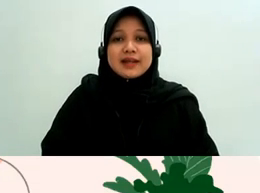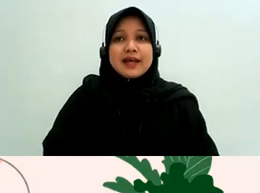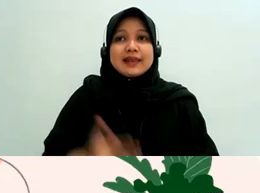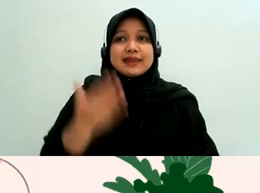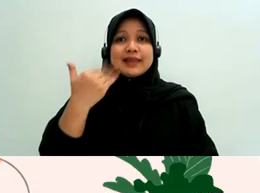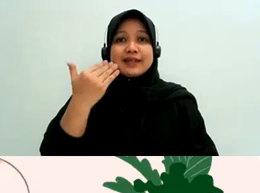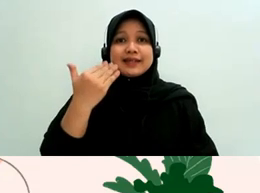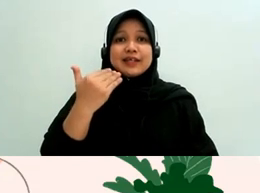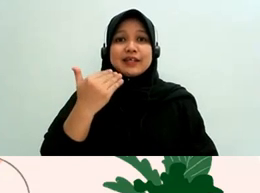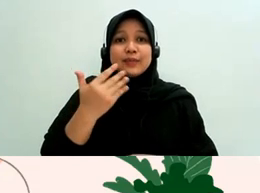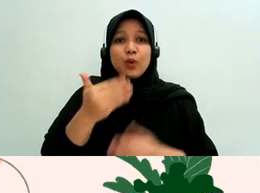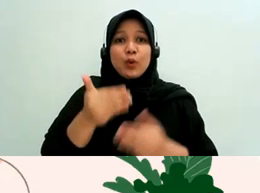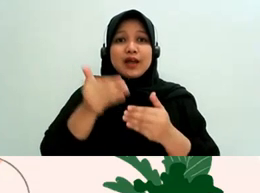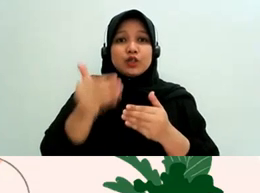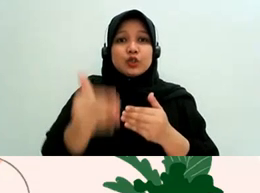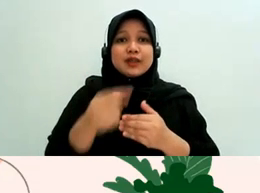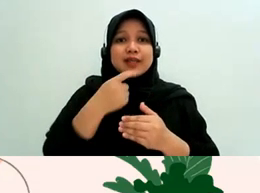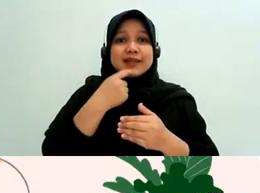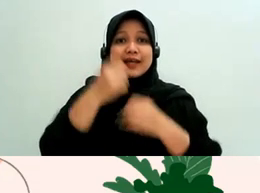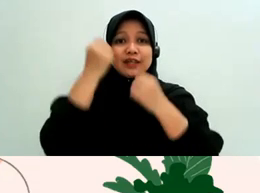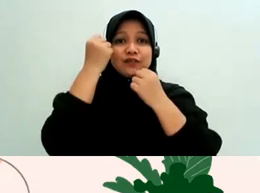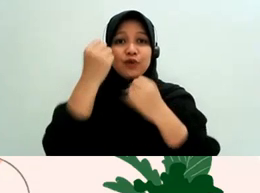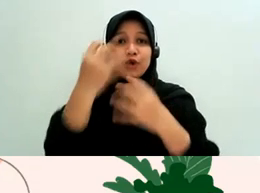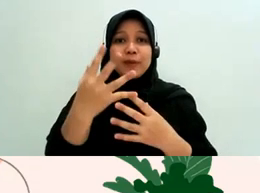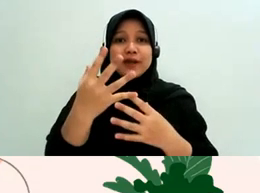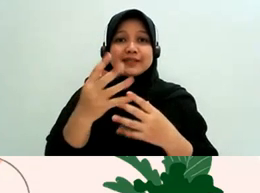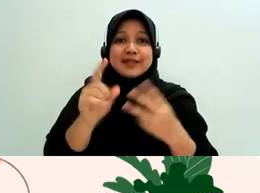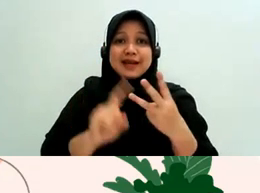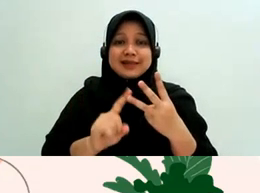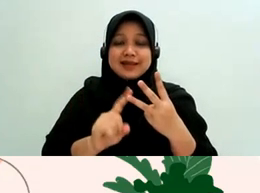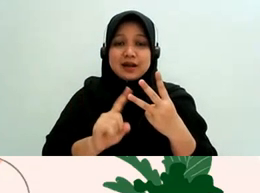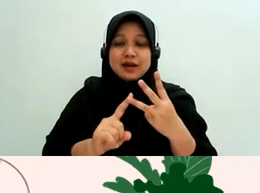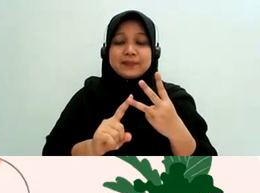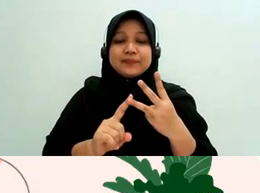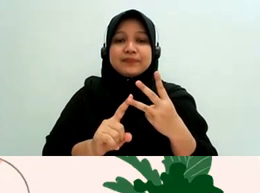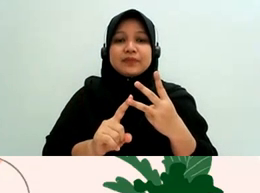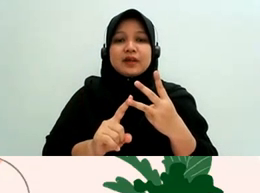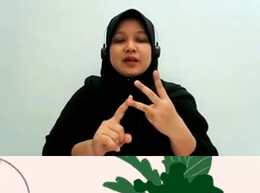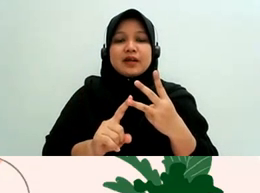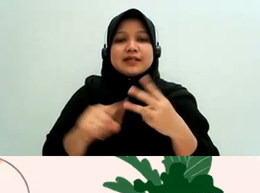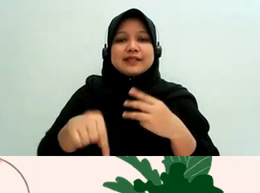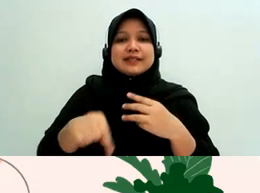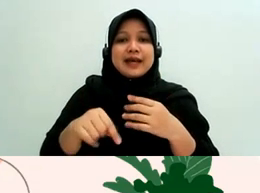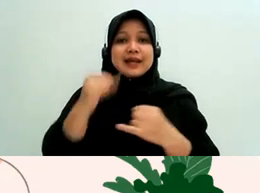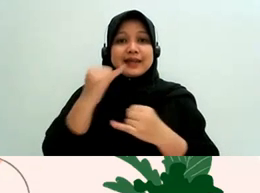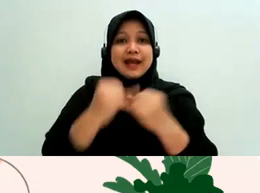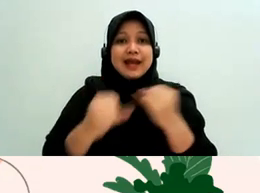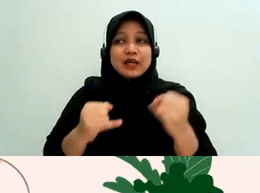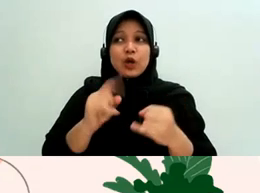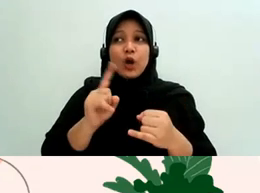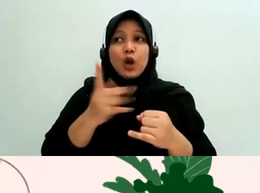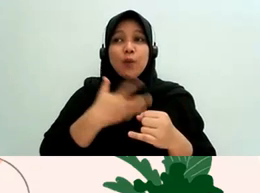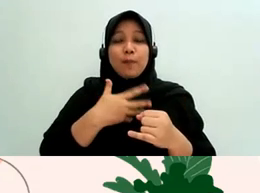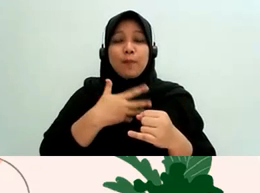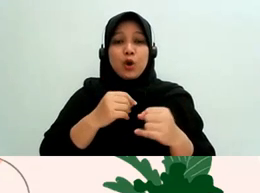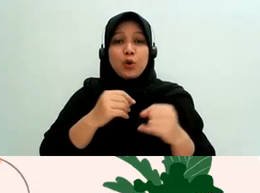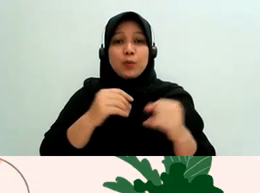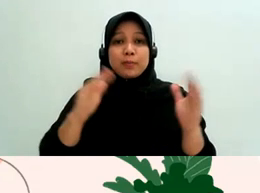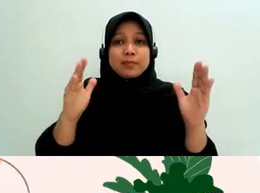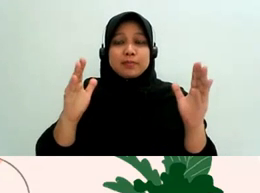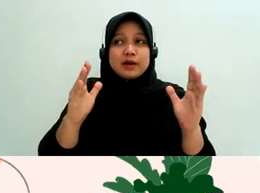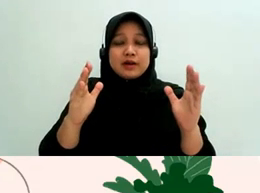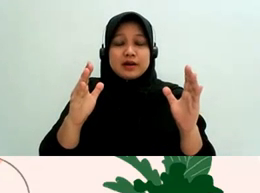tadi ya apa namanya terakhir nih ya untuk memframing tadi ya jenis disabilitas